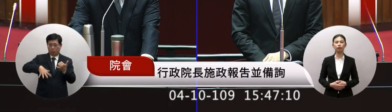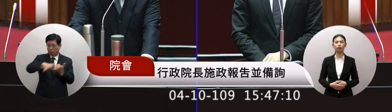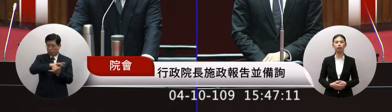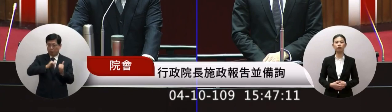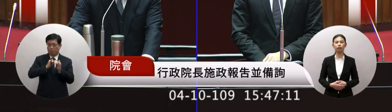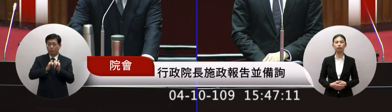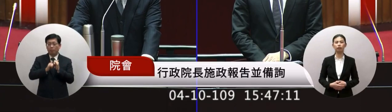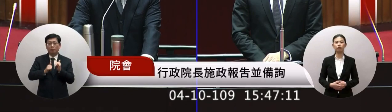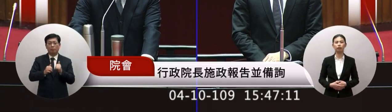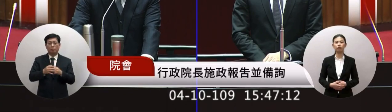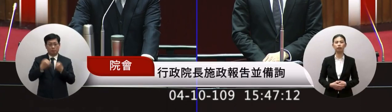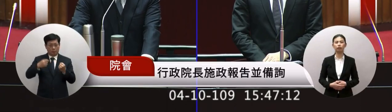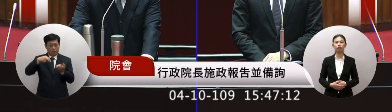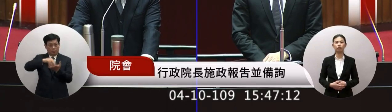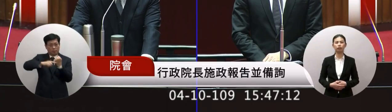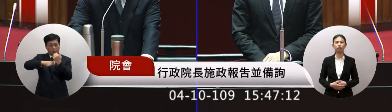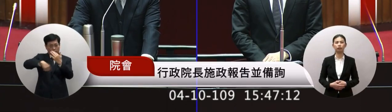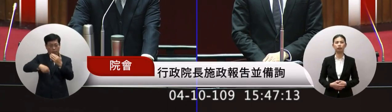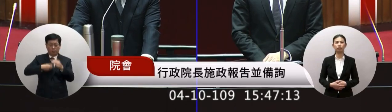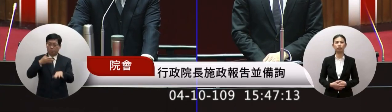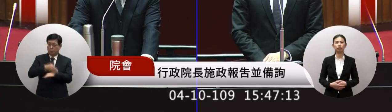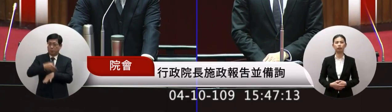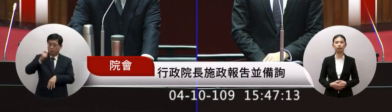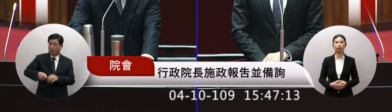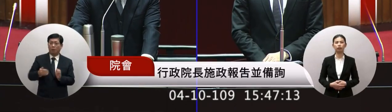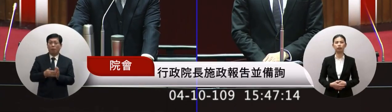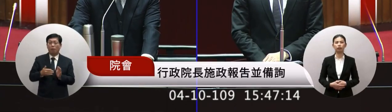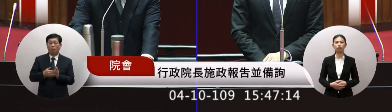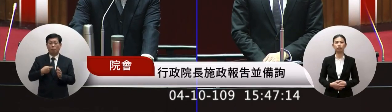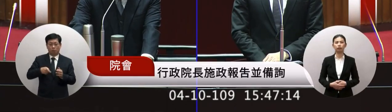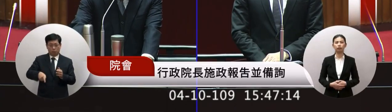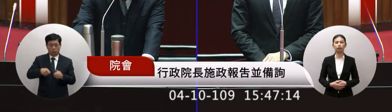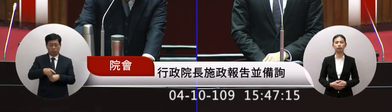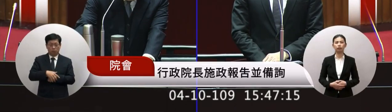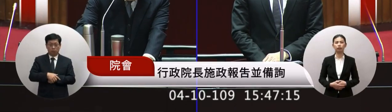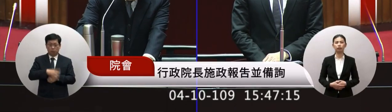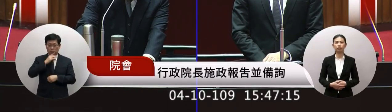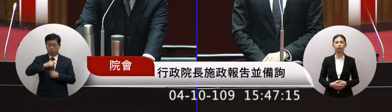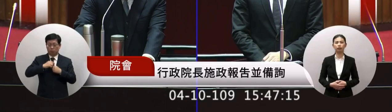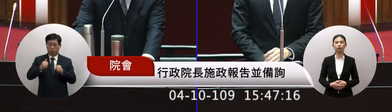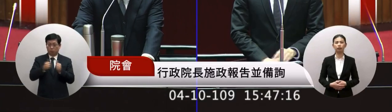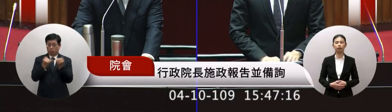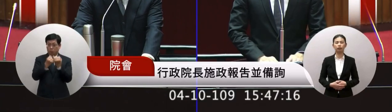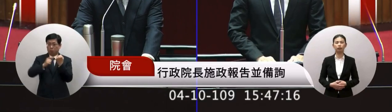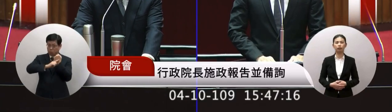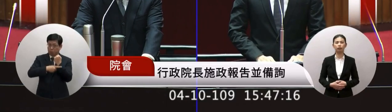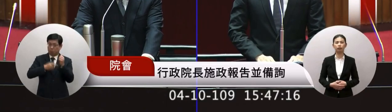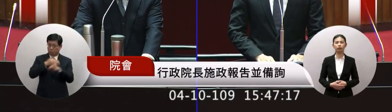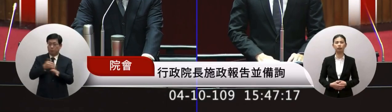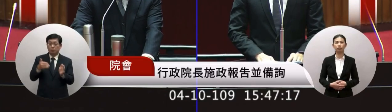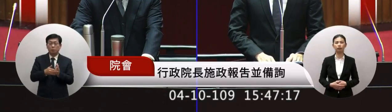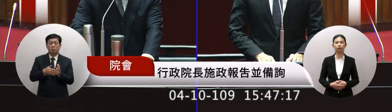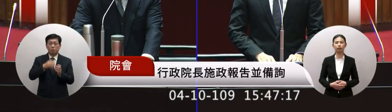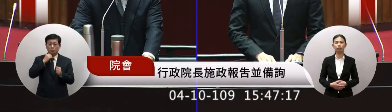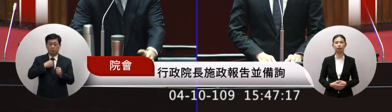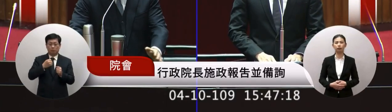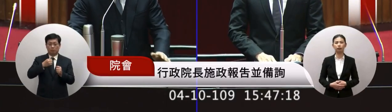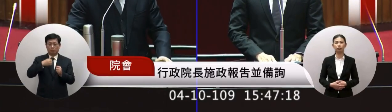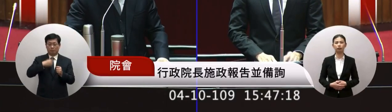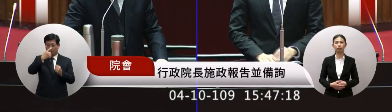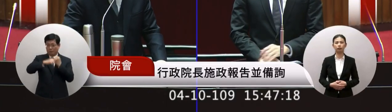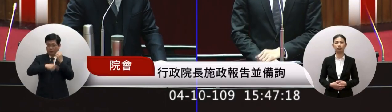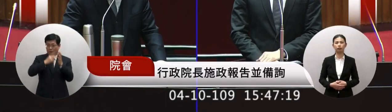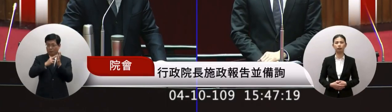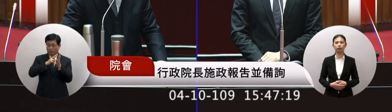會在幾年幾年通過相關這個法律十萬年涉及七四八號